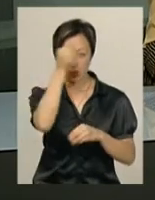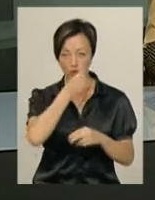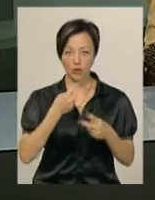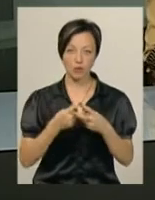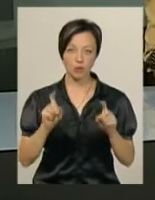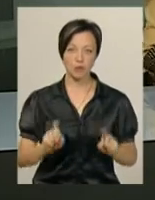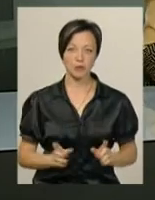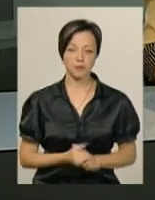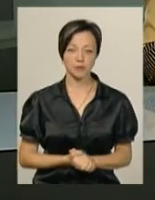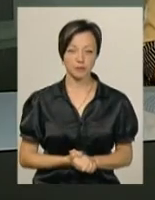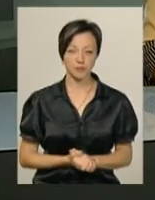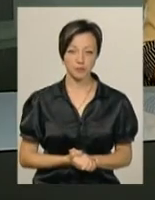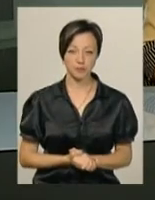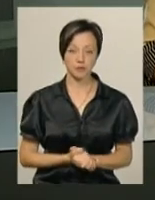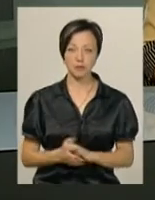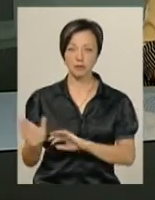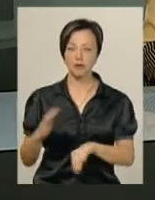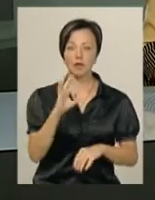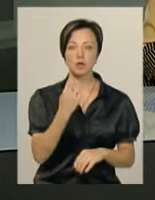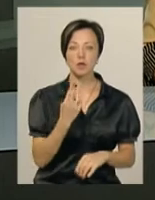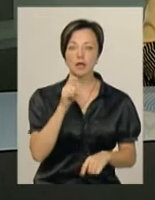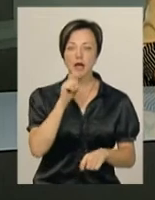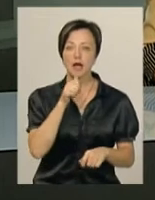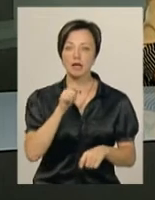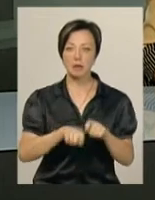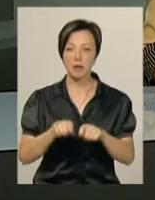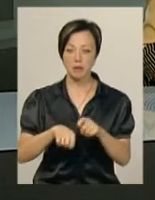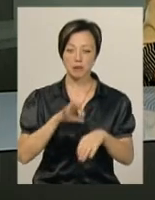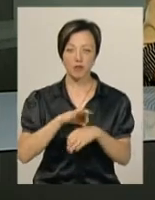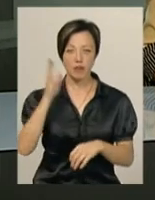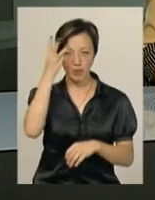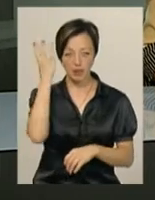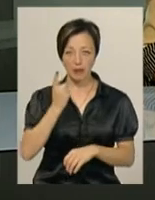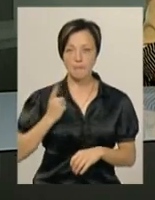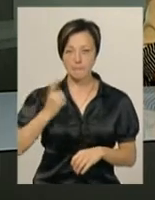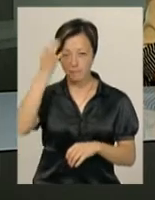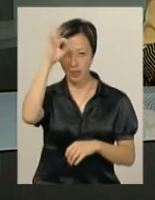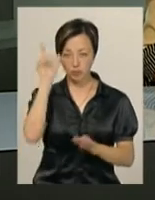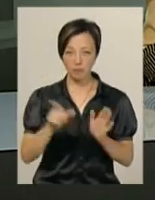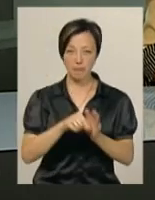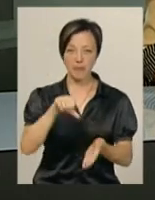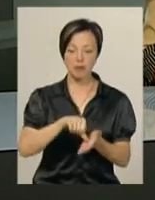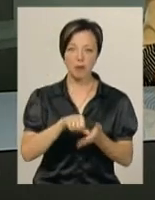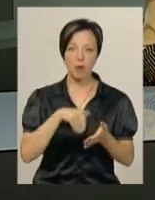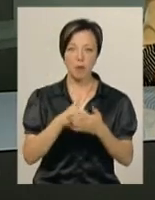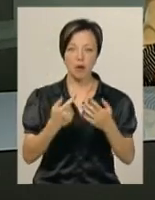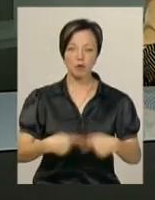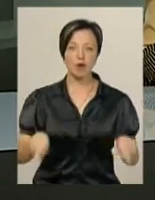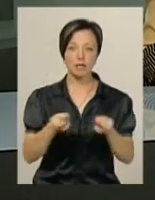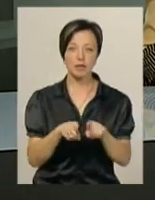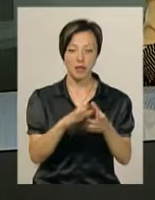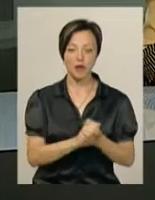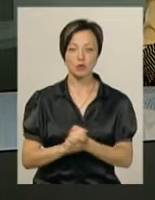позбавлення волі. Соціальний експеримент провели в обласному центрі. Патрульні разом із представниками громадської організації